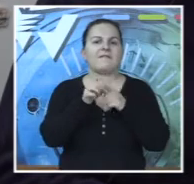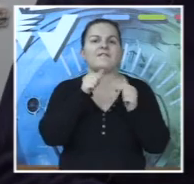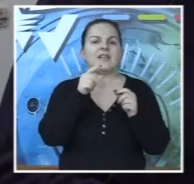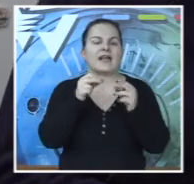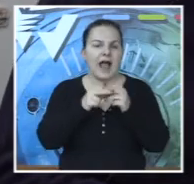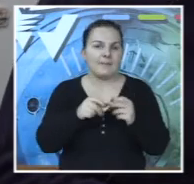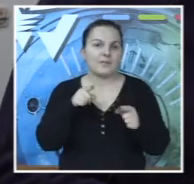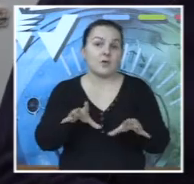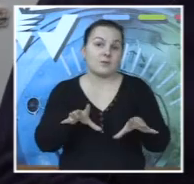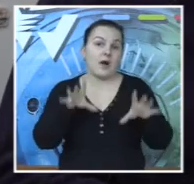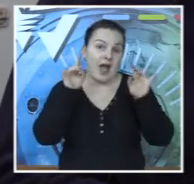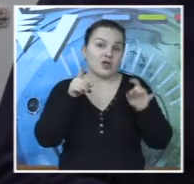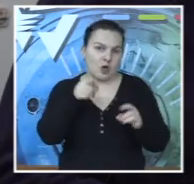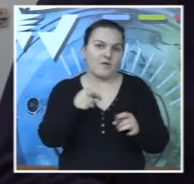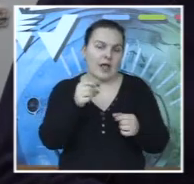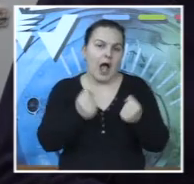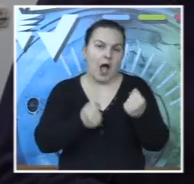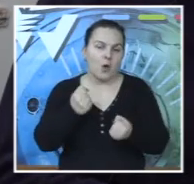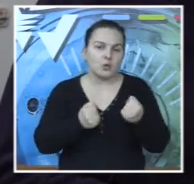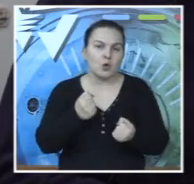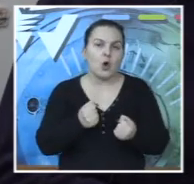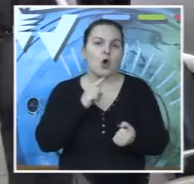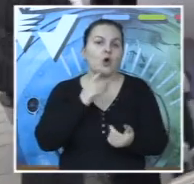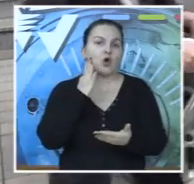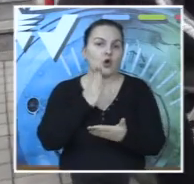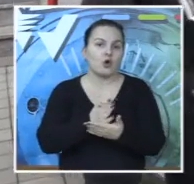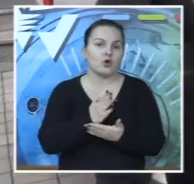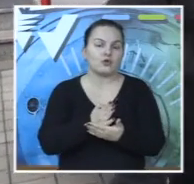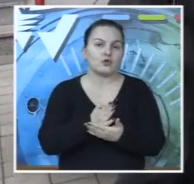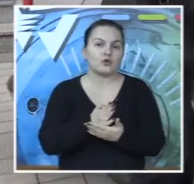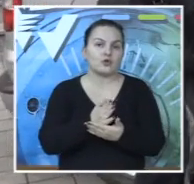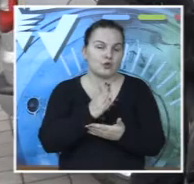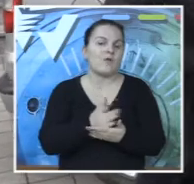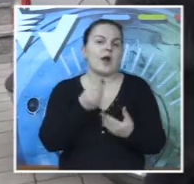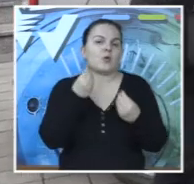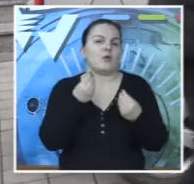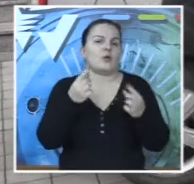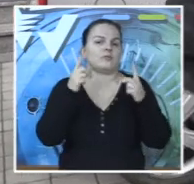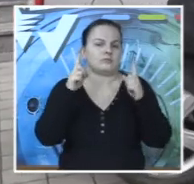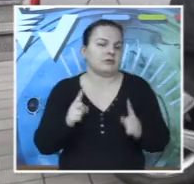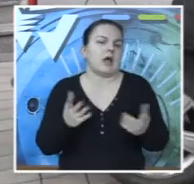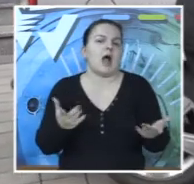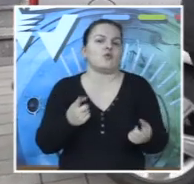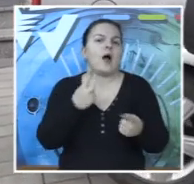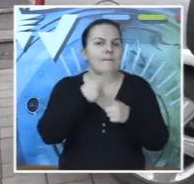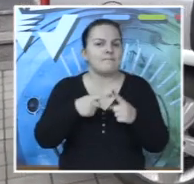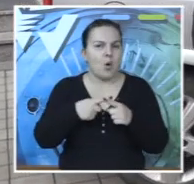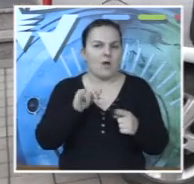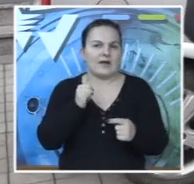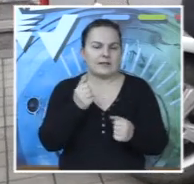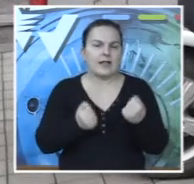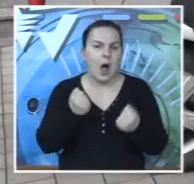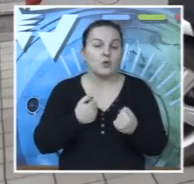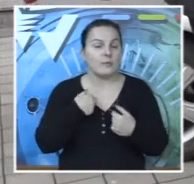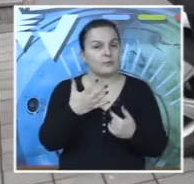i tako da smo našli opet Zafira koja je bila u dobrom stanju polovna